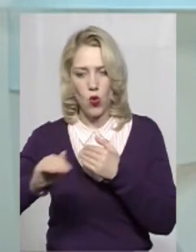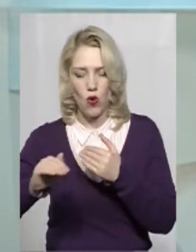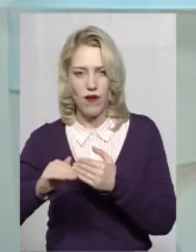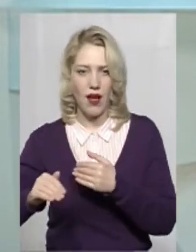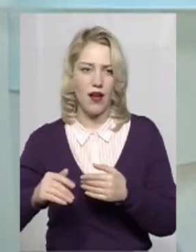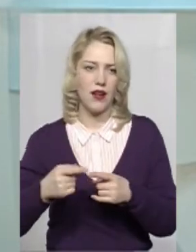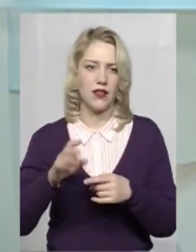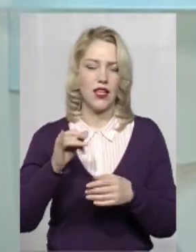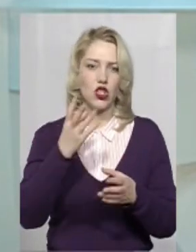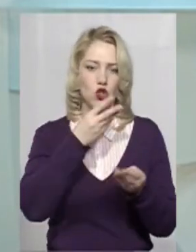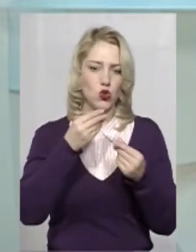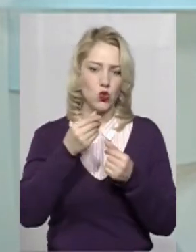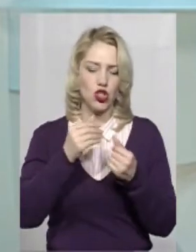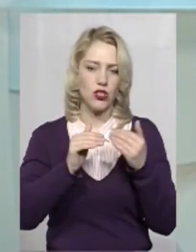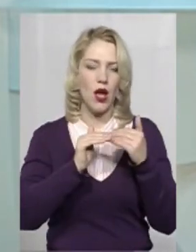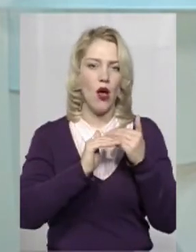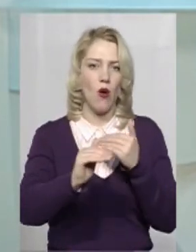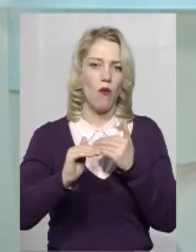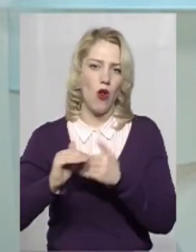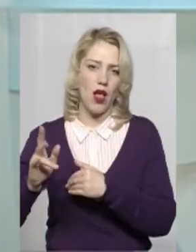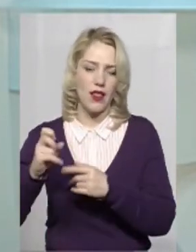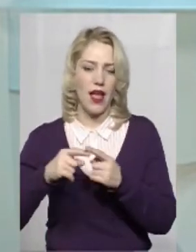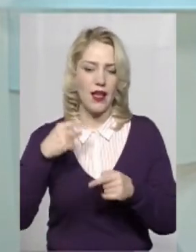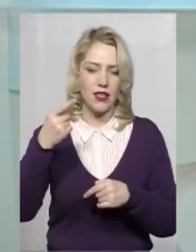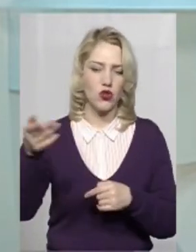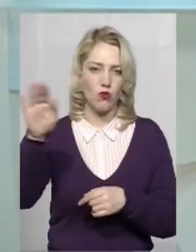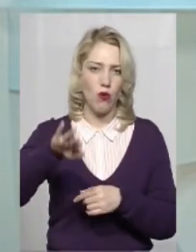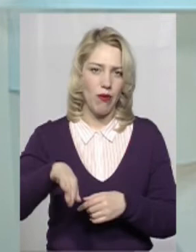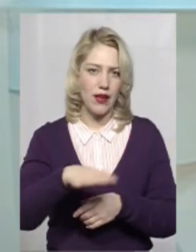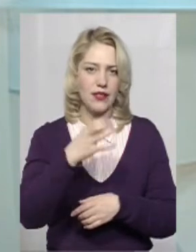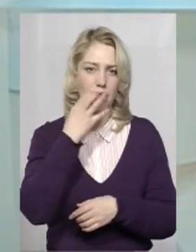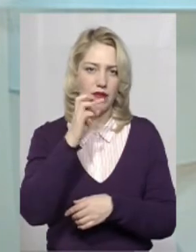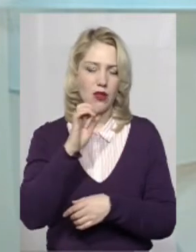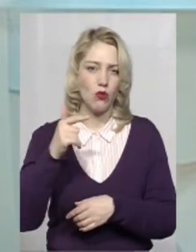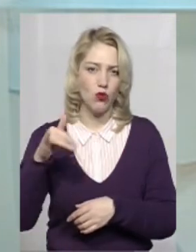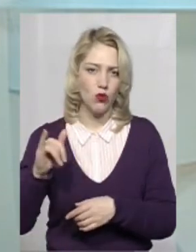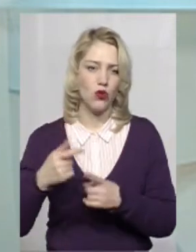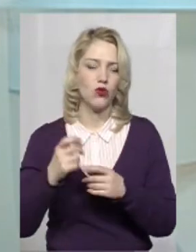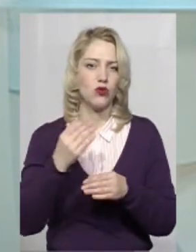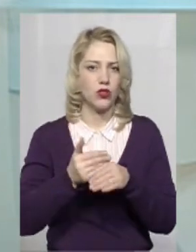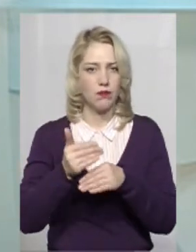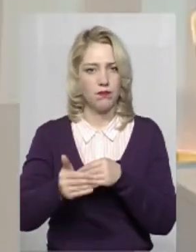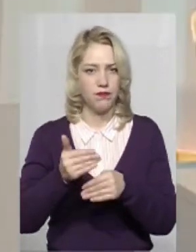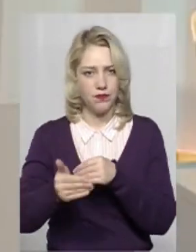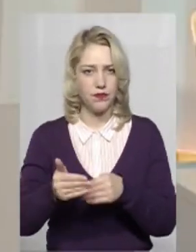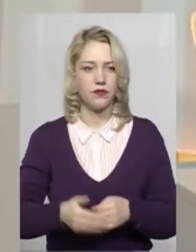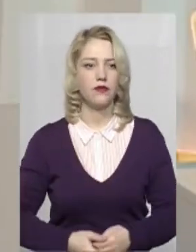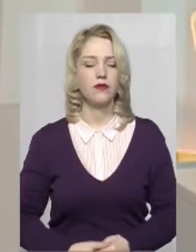поля на іншому березі Південного Бугу, але це вже трохи далі перспективи.